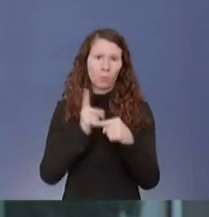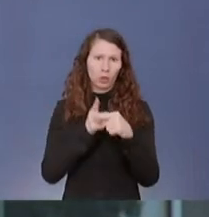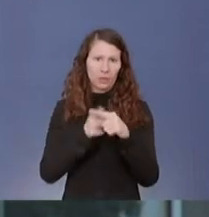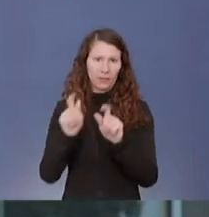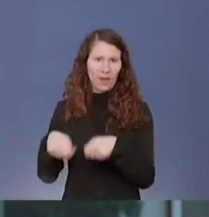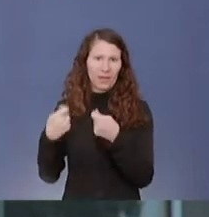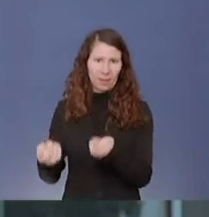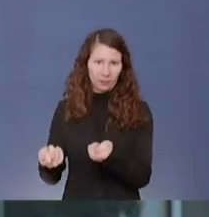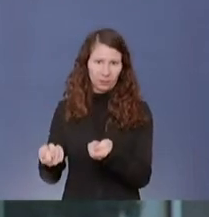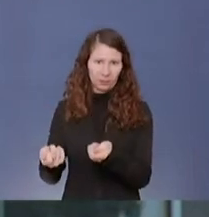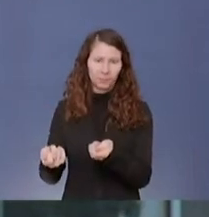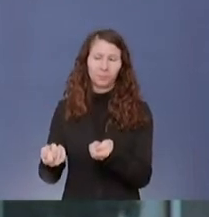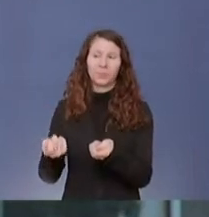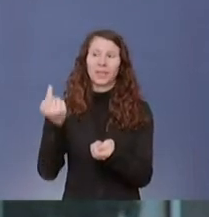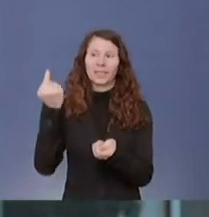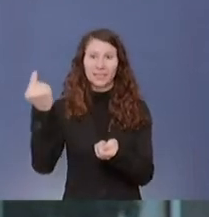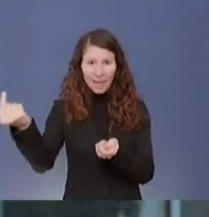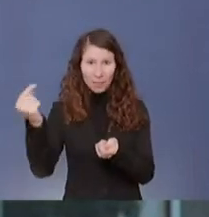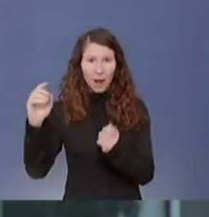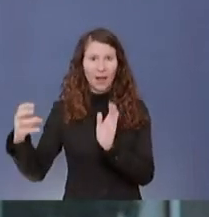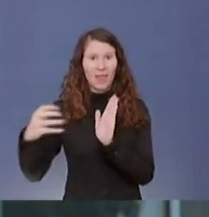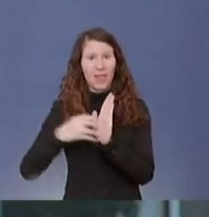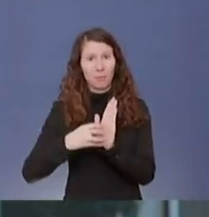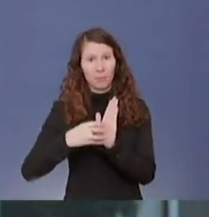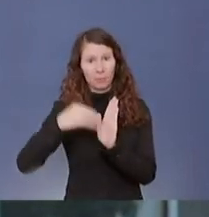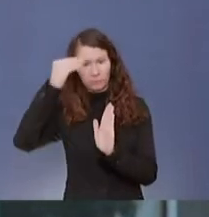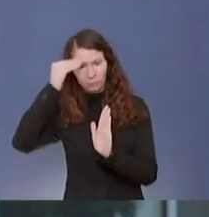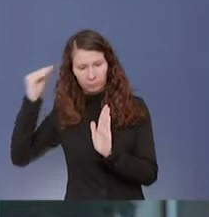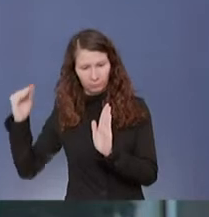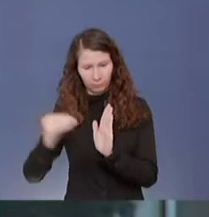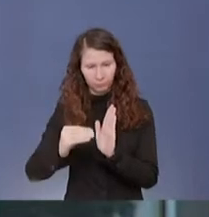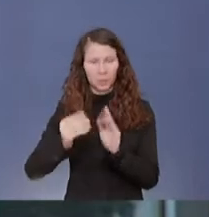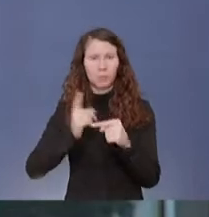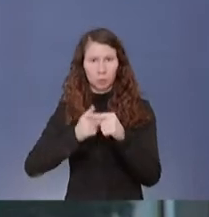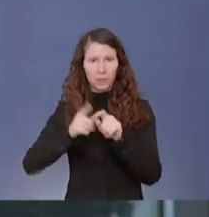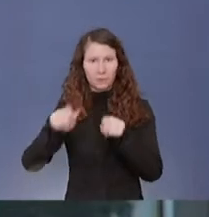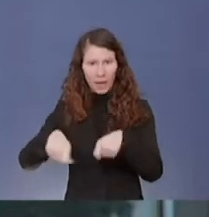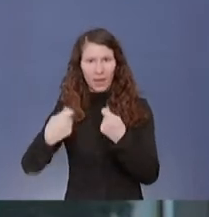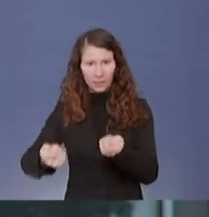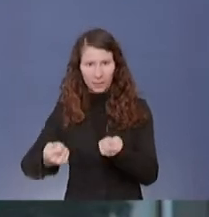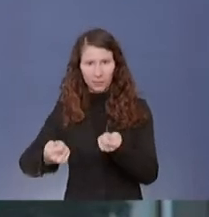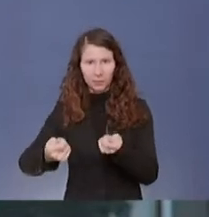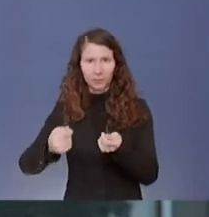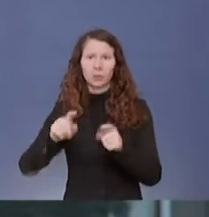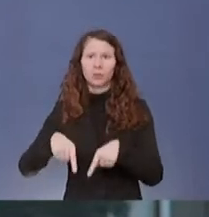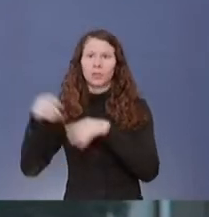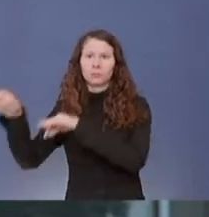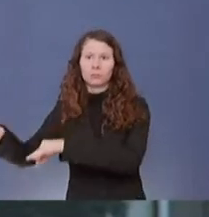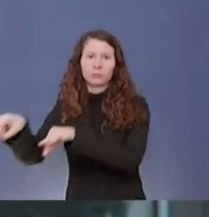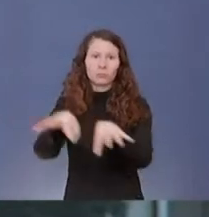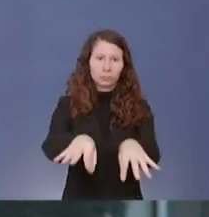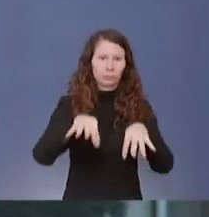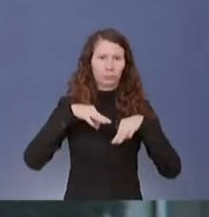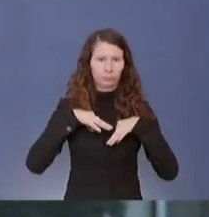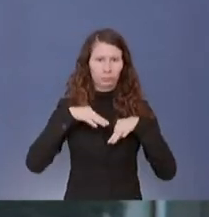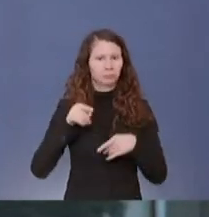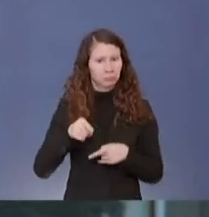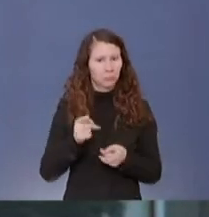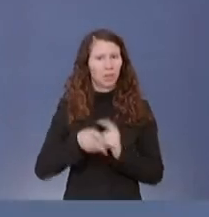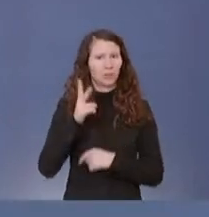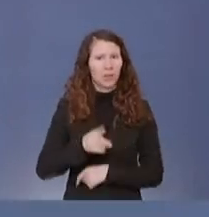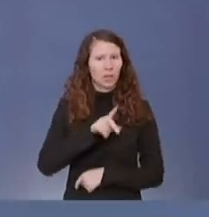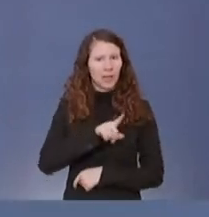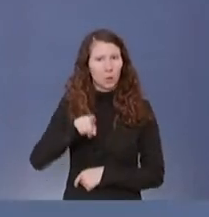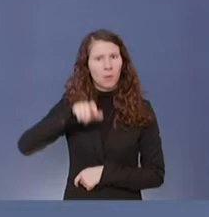Positiv-Test in der App teilt, so wie es 200.000 Menschen schon getan haben. Und das unterscheidet